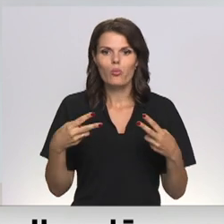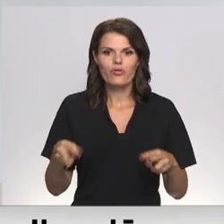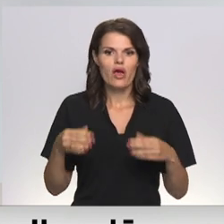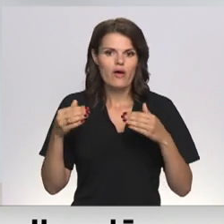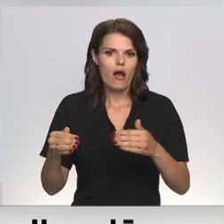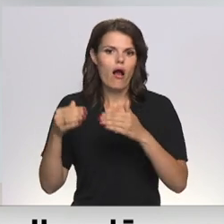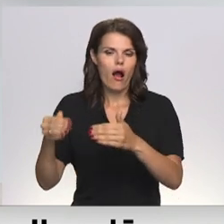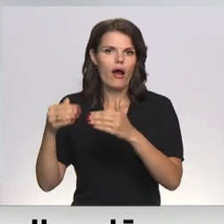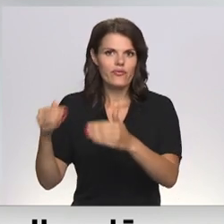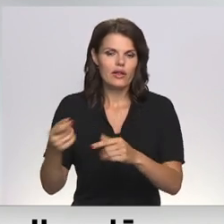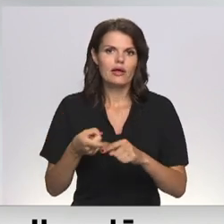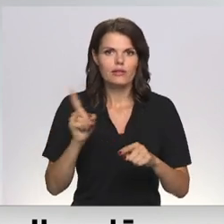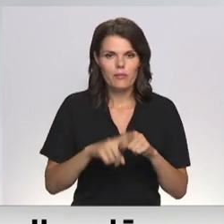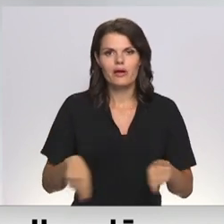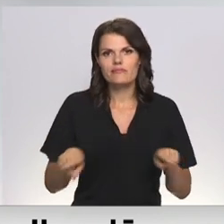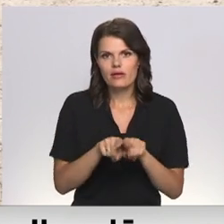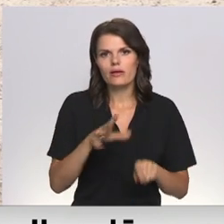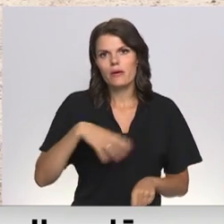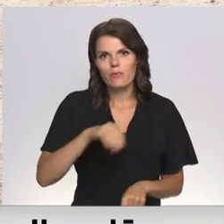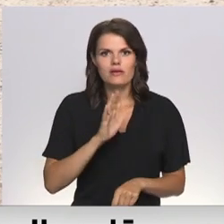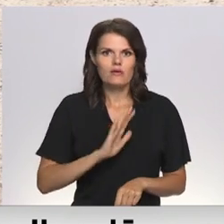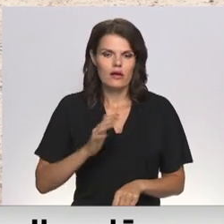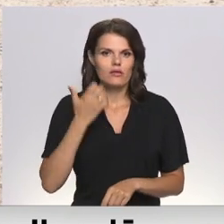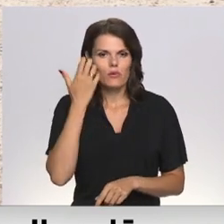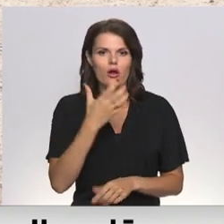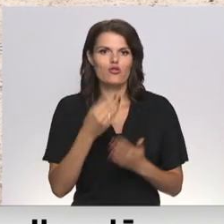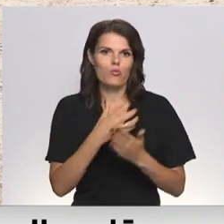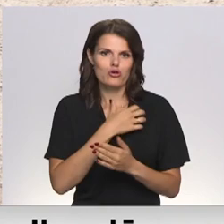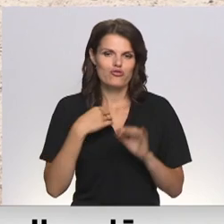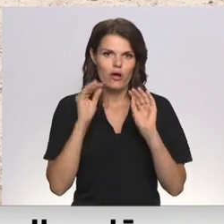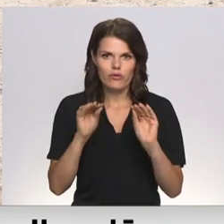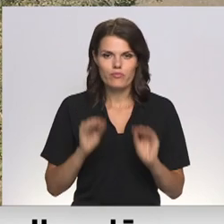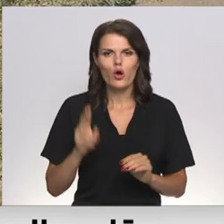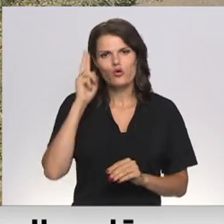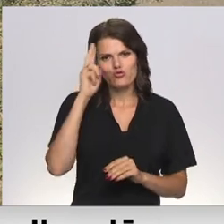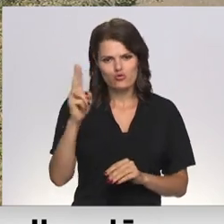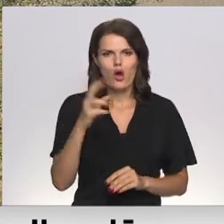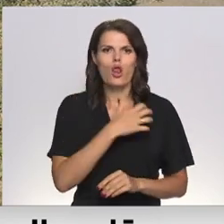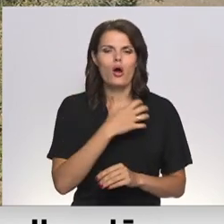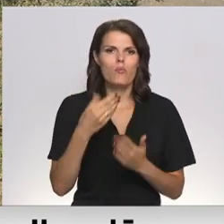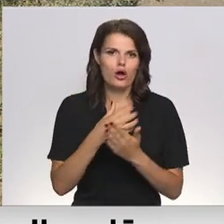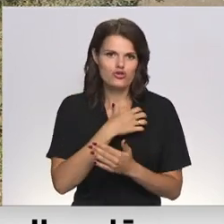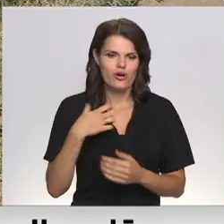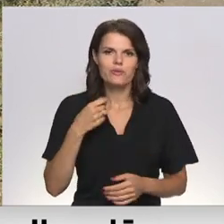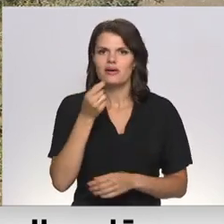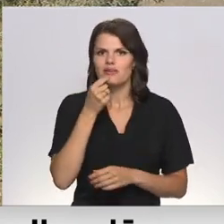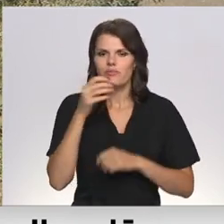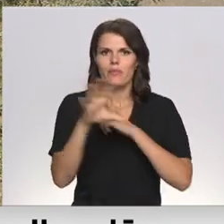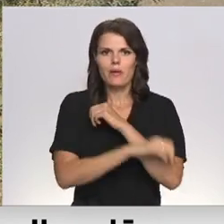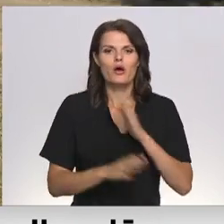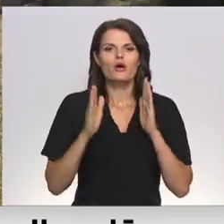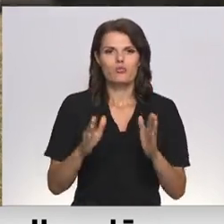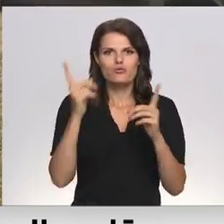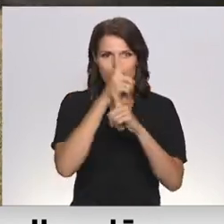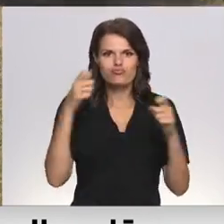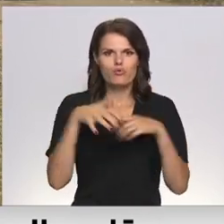ilgi un gaidam tāpēc arī mēs no pašvaldības. ķekavas pašvaldībās sola, ka septembra beigās planots izsludināt kārtējo publisko